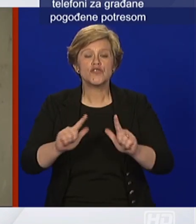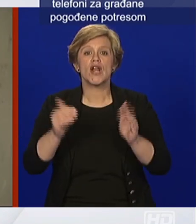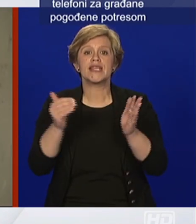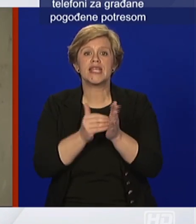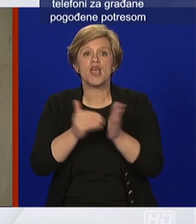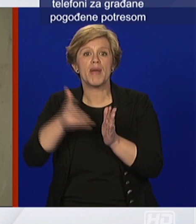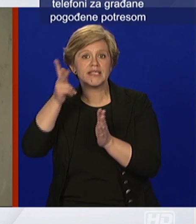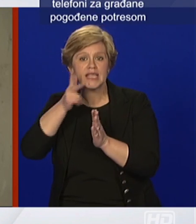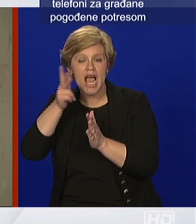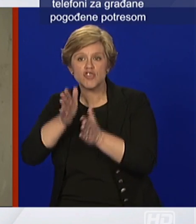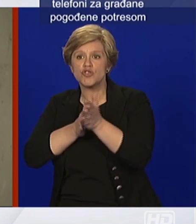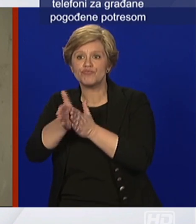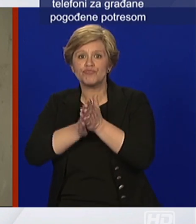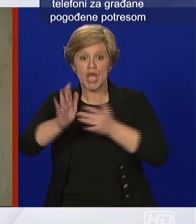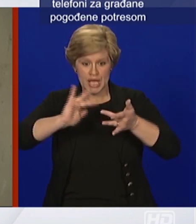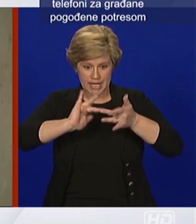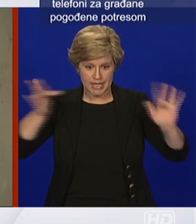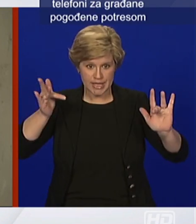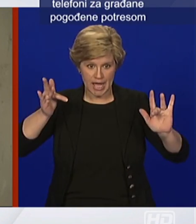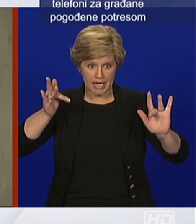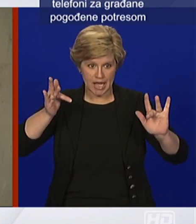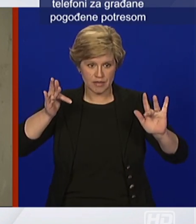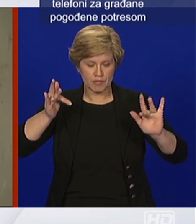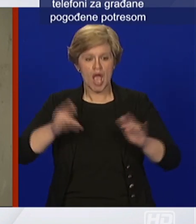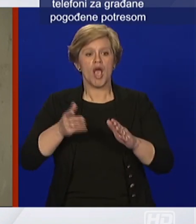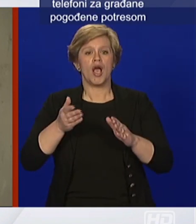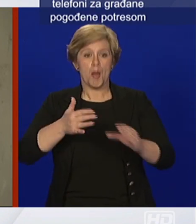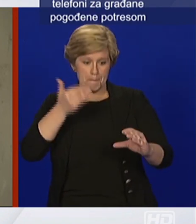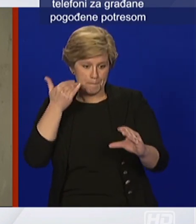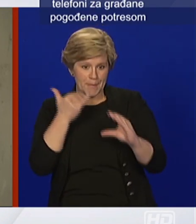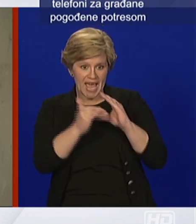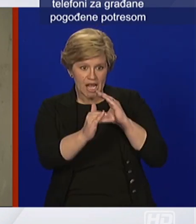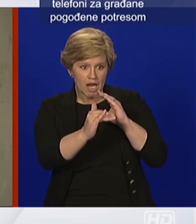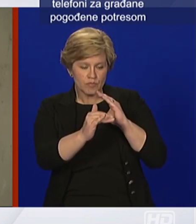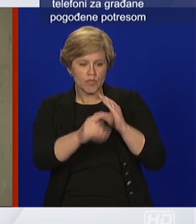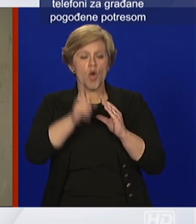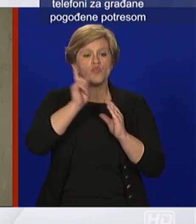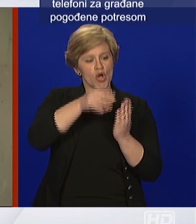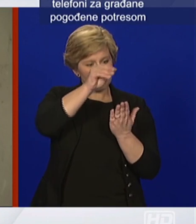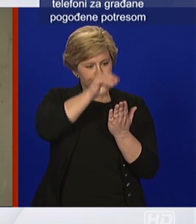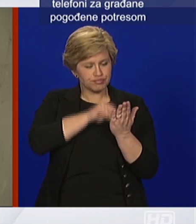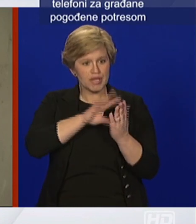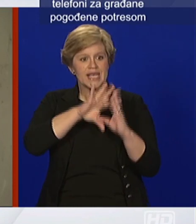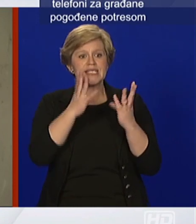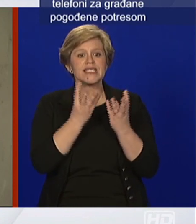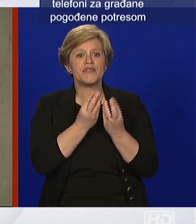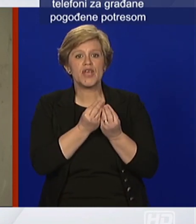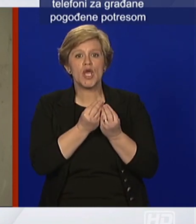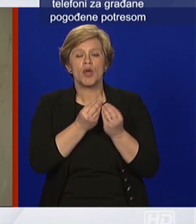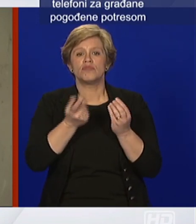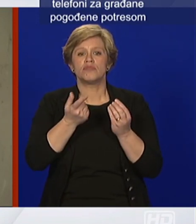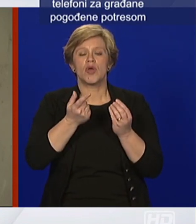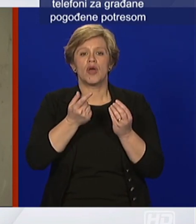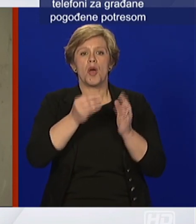online, putem e-la sa podacima, kad su u